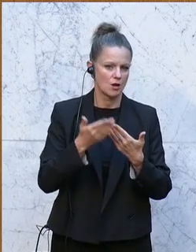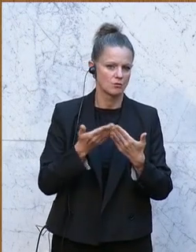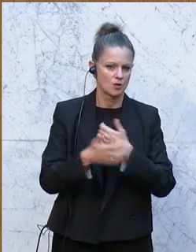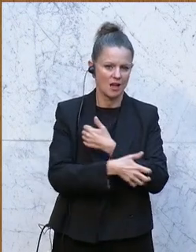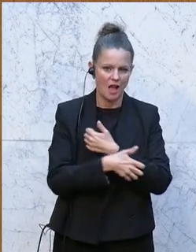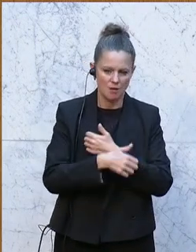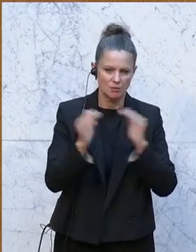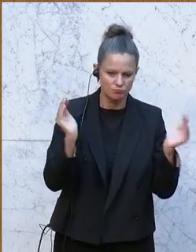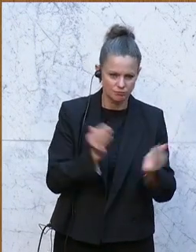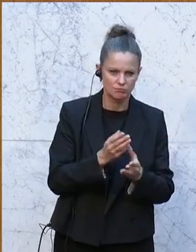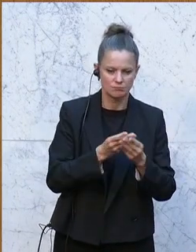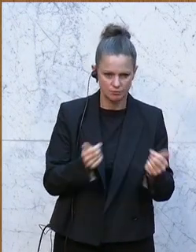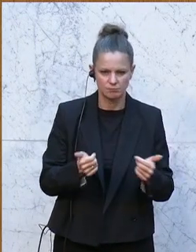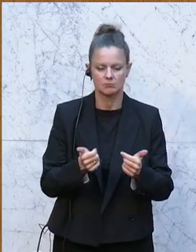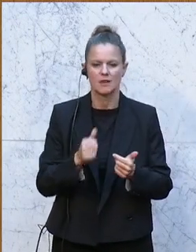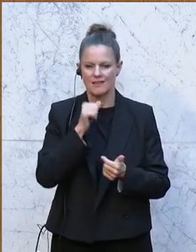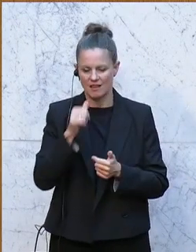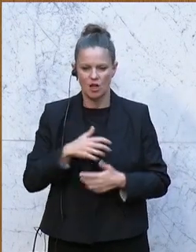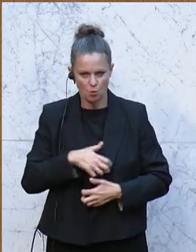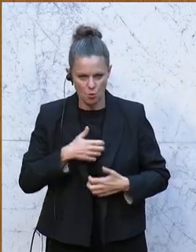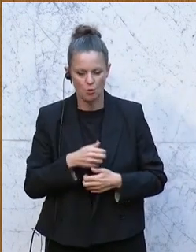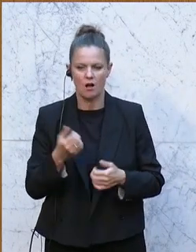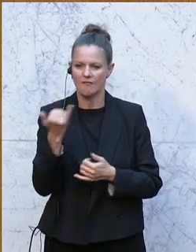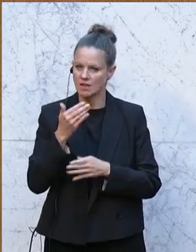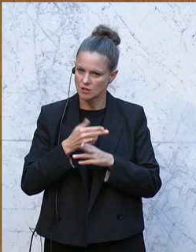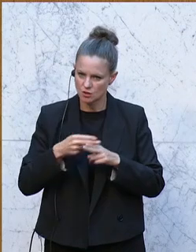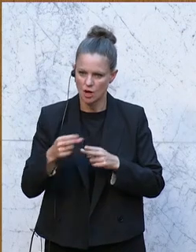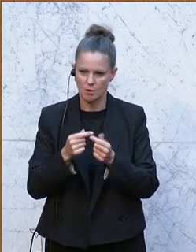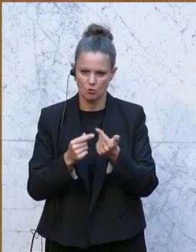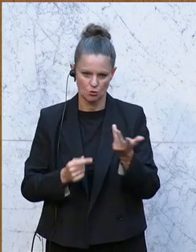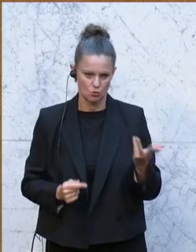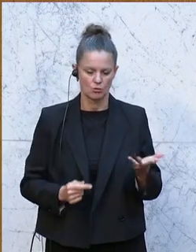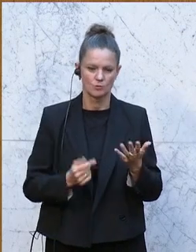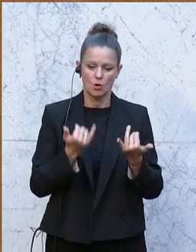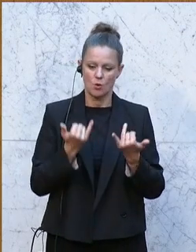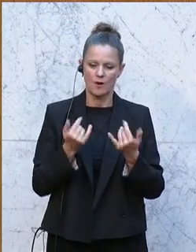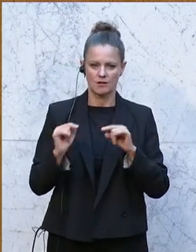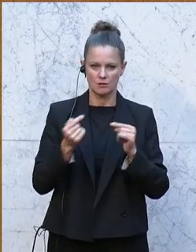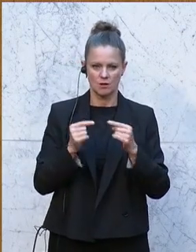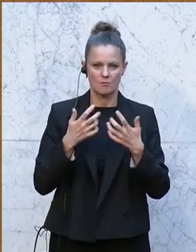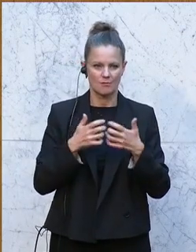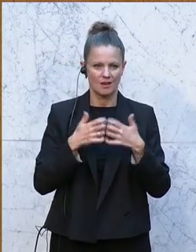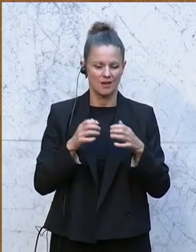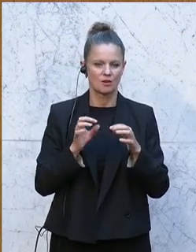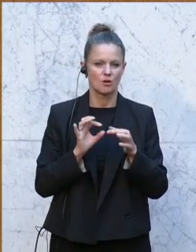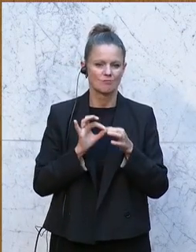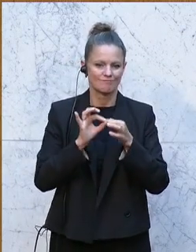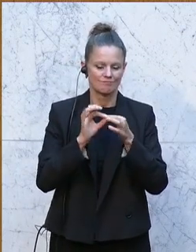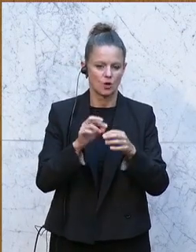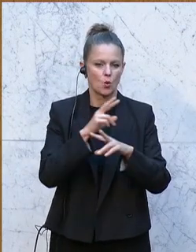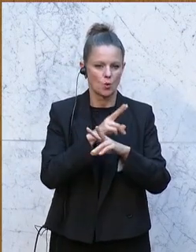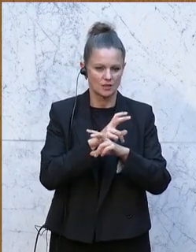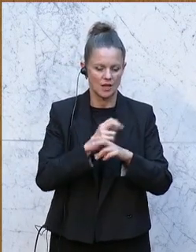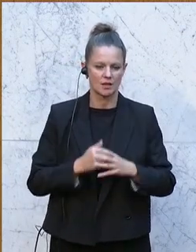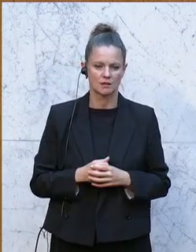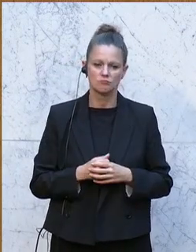Abon mehr geben soll, keinen Hunger, sauberes Wasser und viele andere auch. Und wir diskutieren den Bericht für Österreich hierzu. Und ich